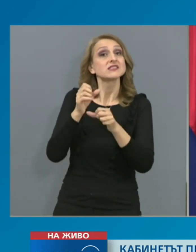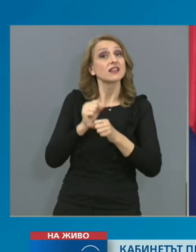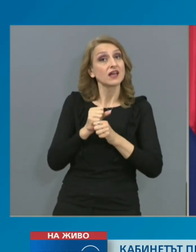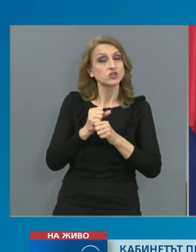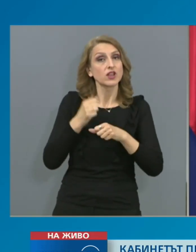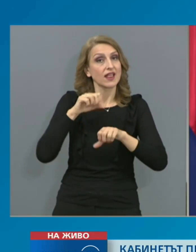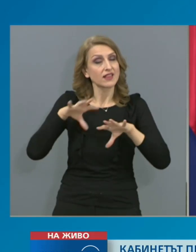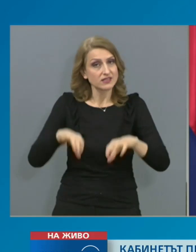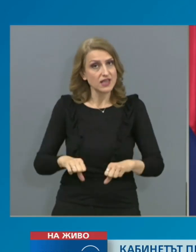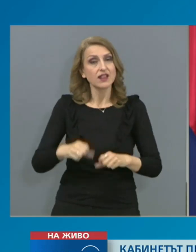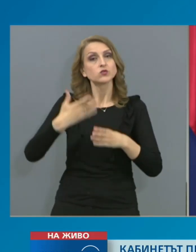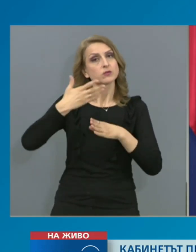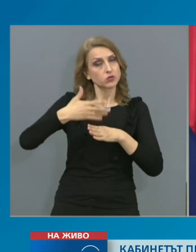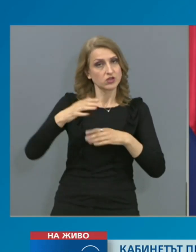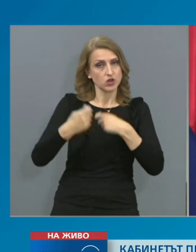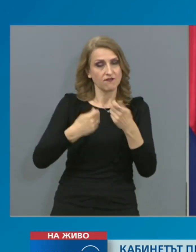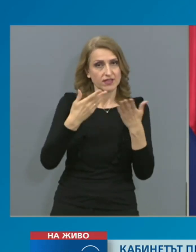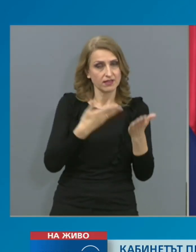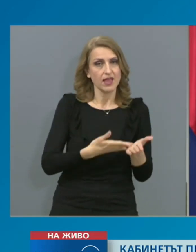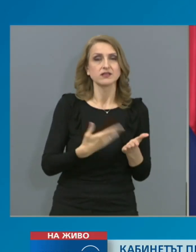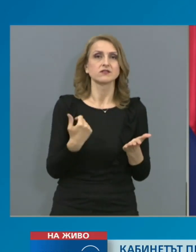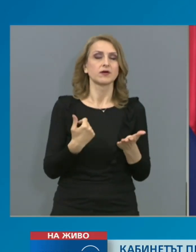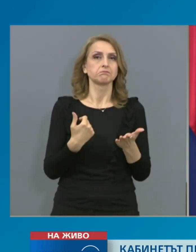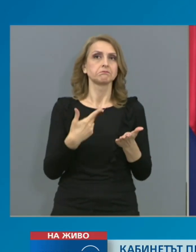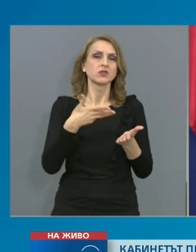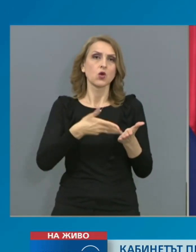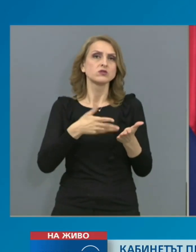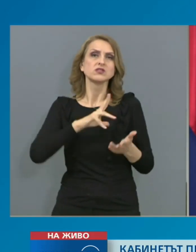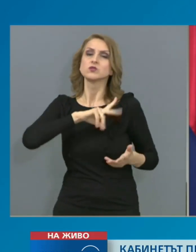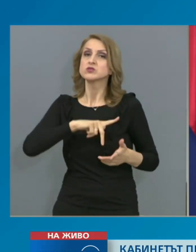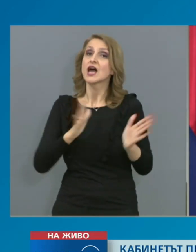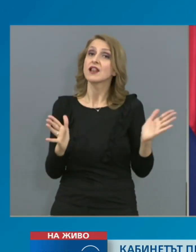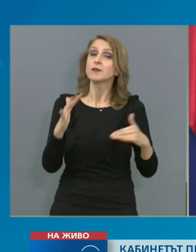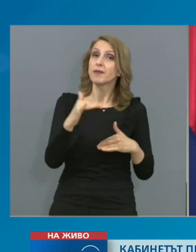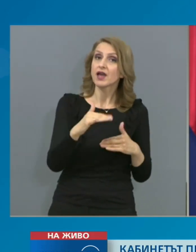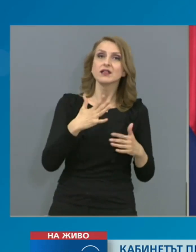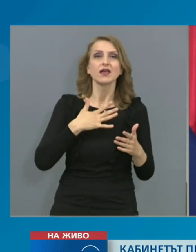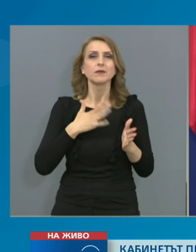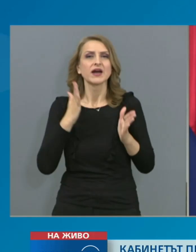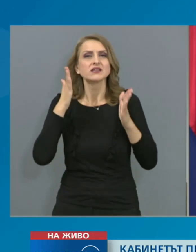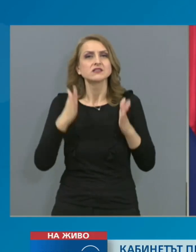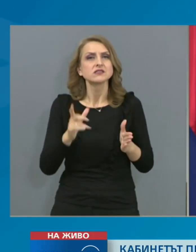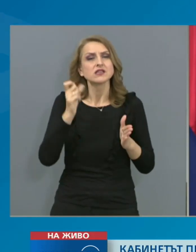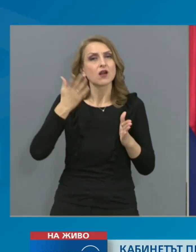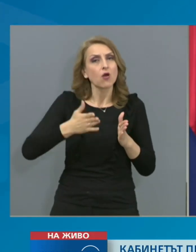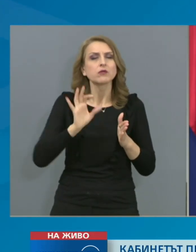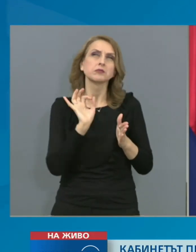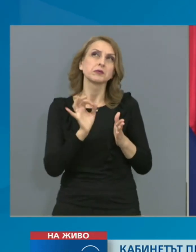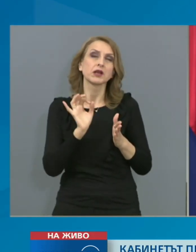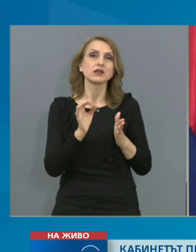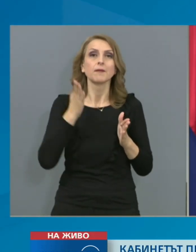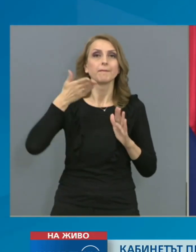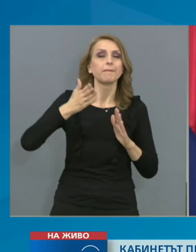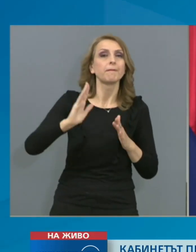действа. В този социален пакет има много срокове, свързани примерно с ползването на